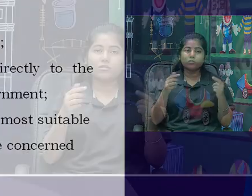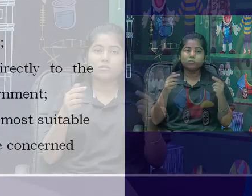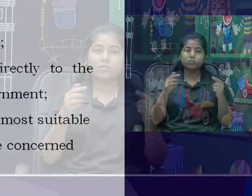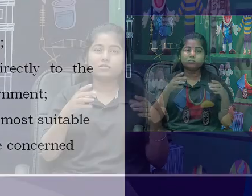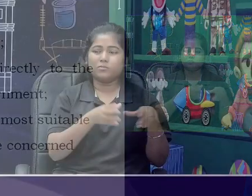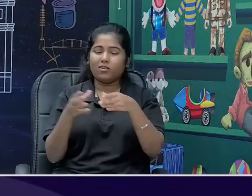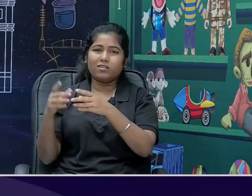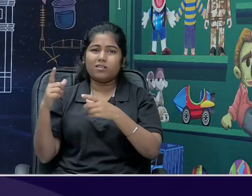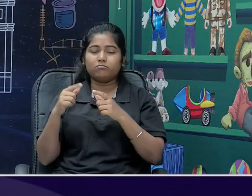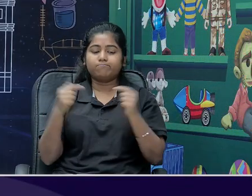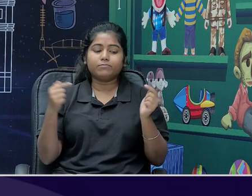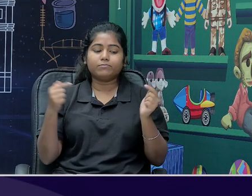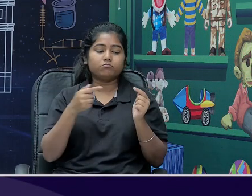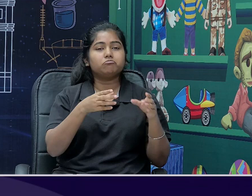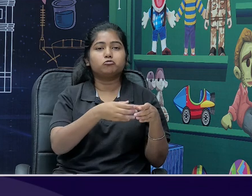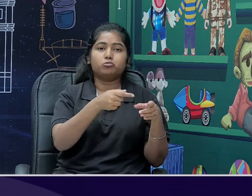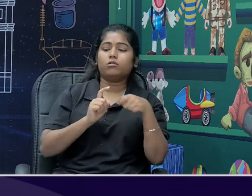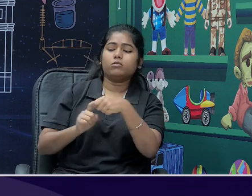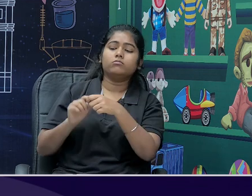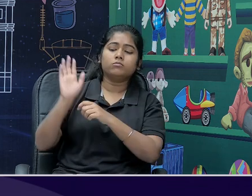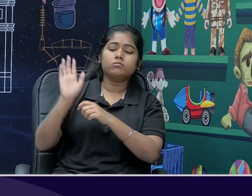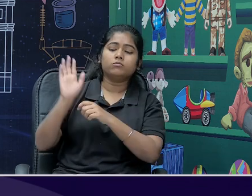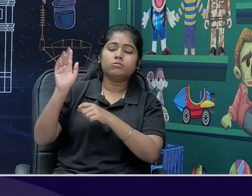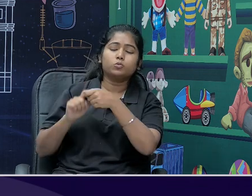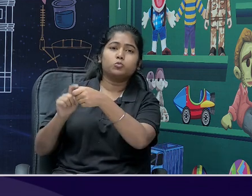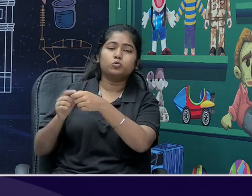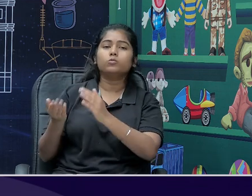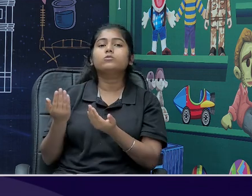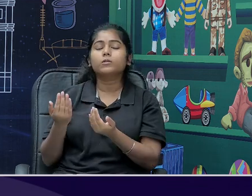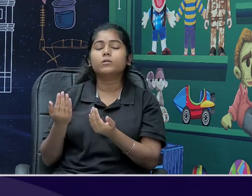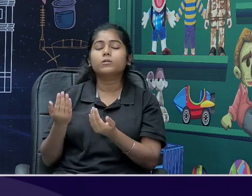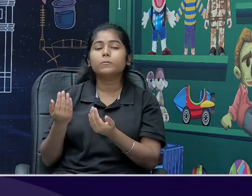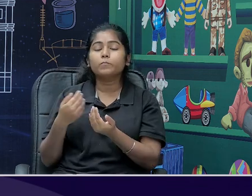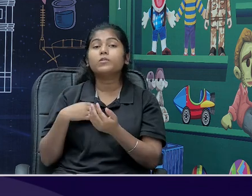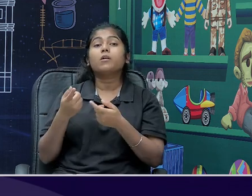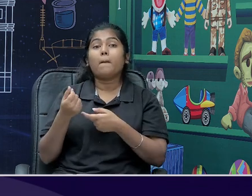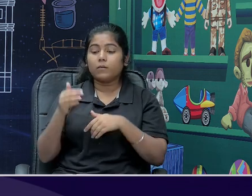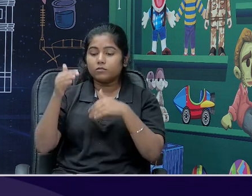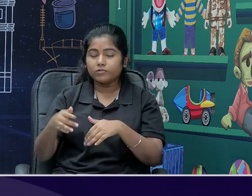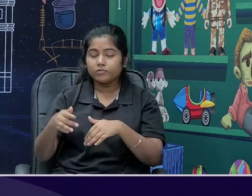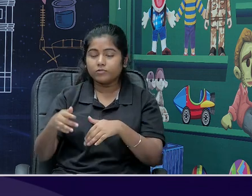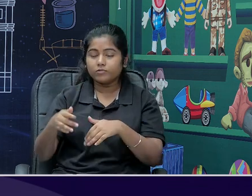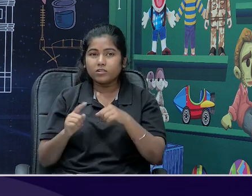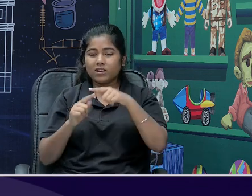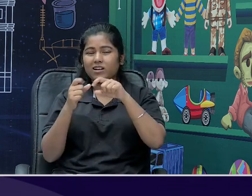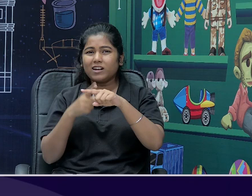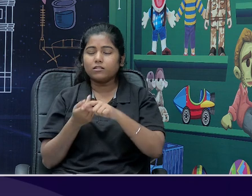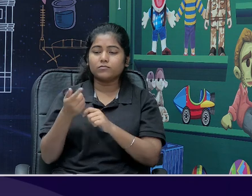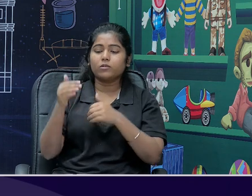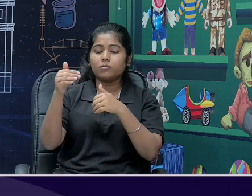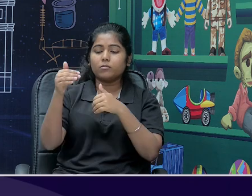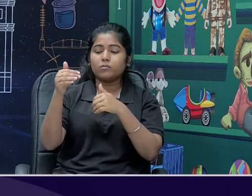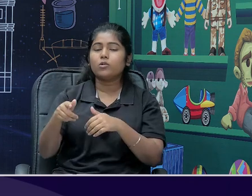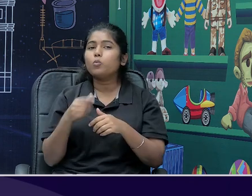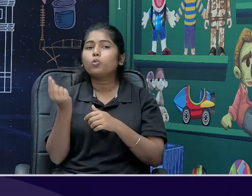can happen about the priorities, हमने अपना money limited, जो है, taxpayers money, वो कहां utilize किया, the revenue